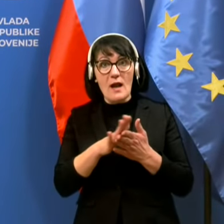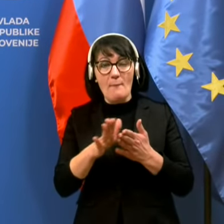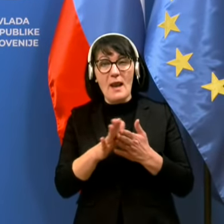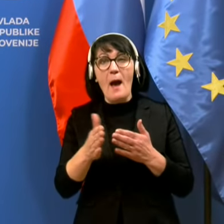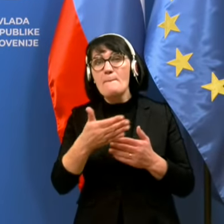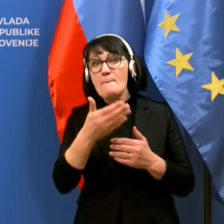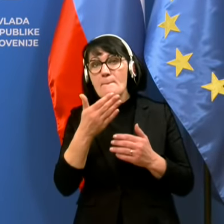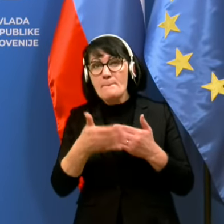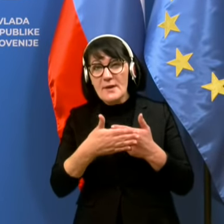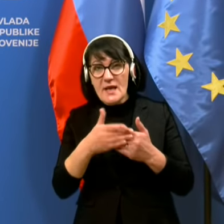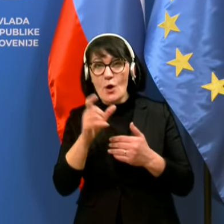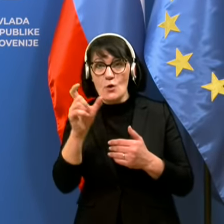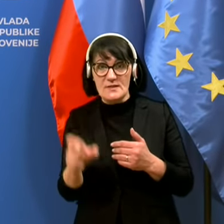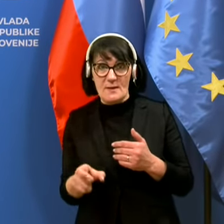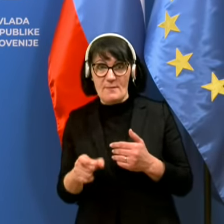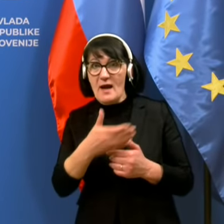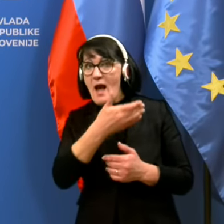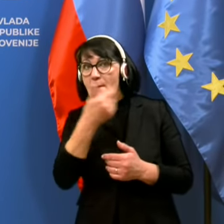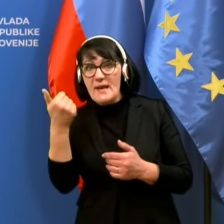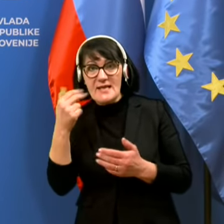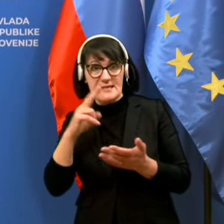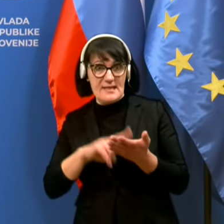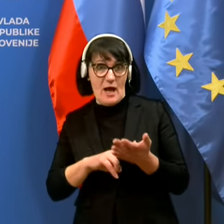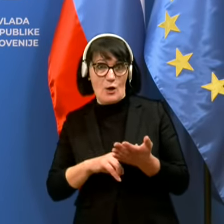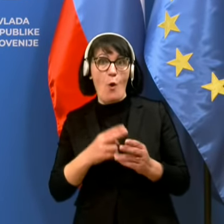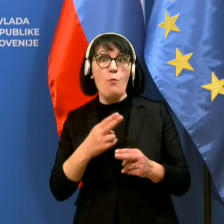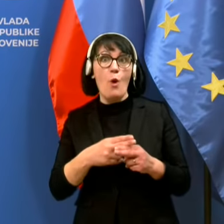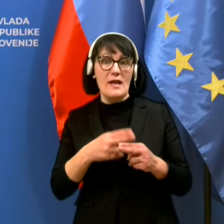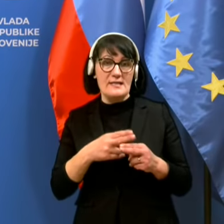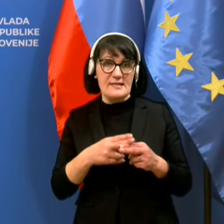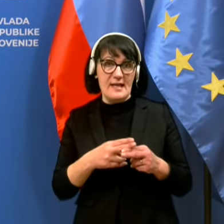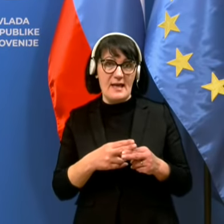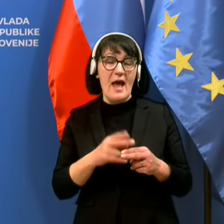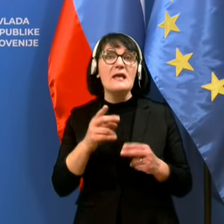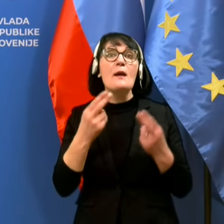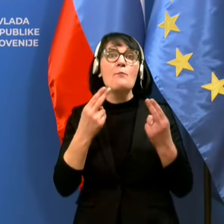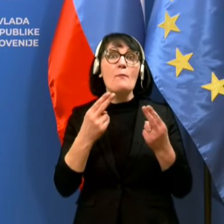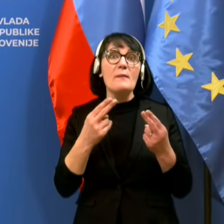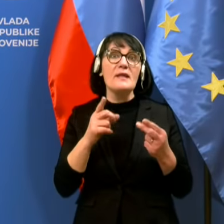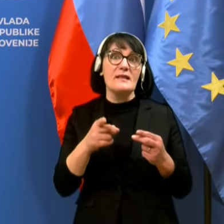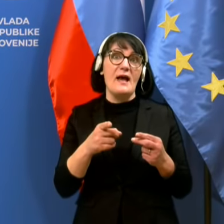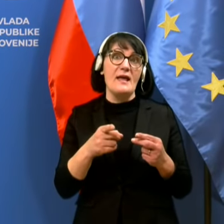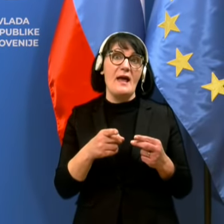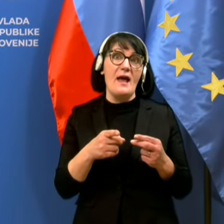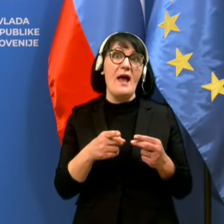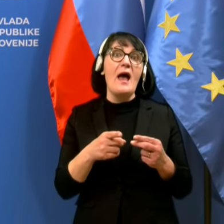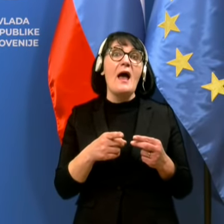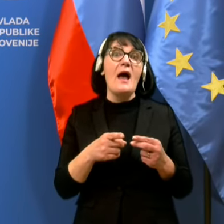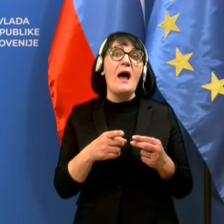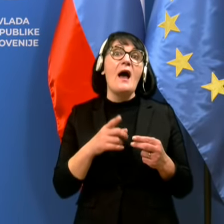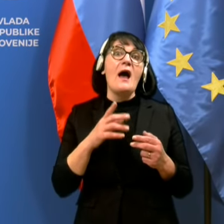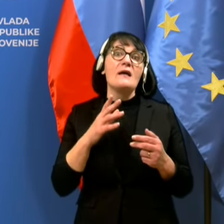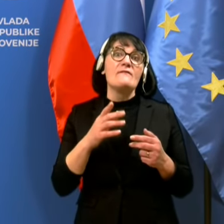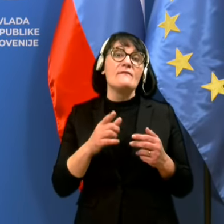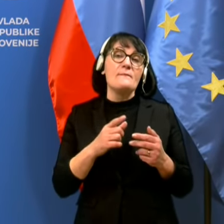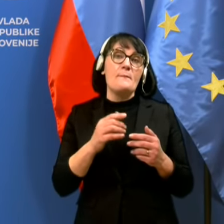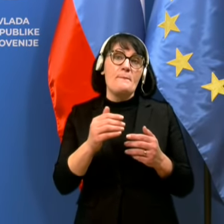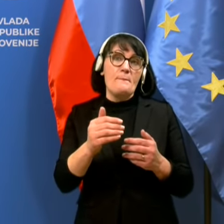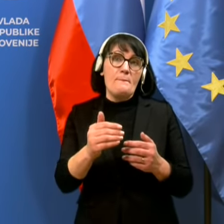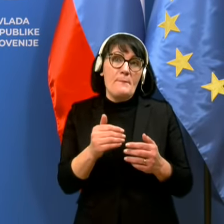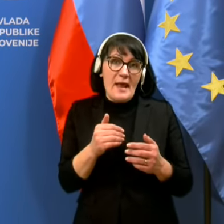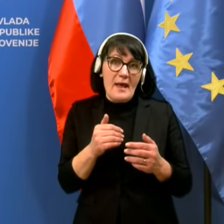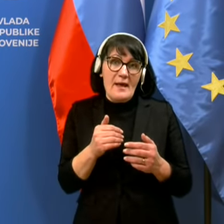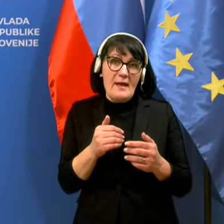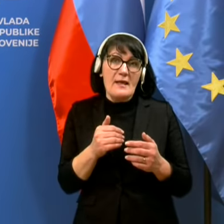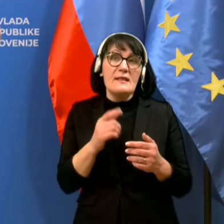torej pri osebah, ki nimajo simptome bolezni, je pomembno, da je ena pomembna predpostavka, da je prevalenca, kar smo rekli prej, da